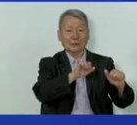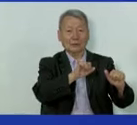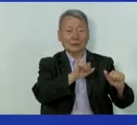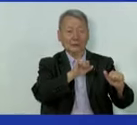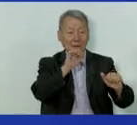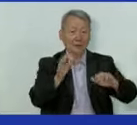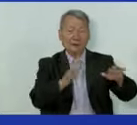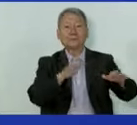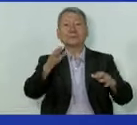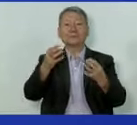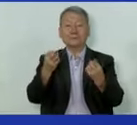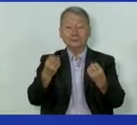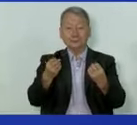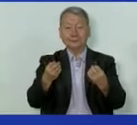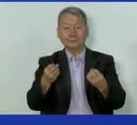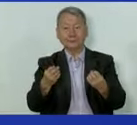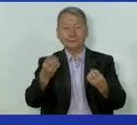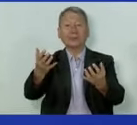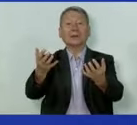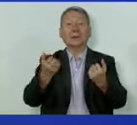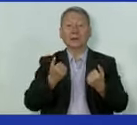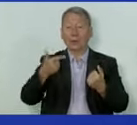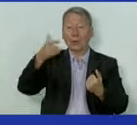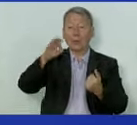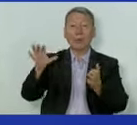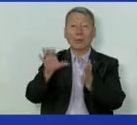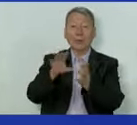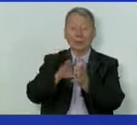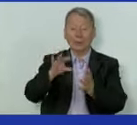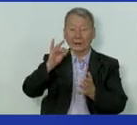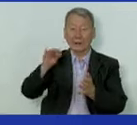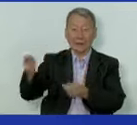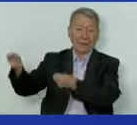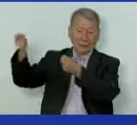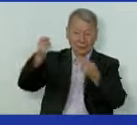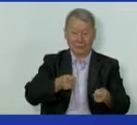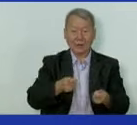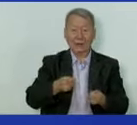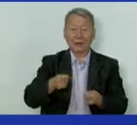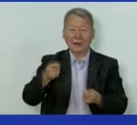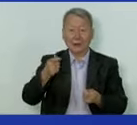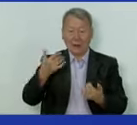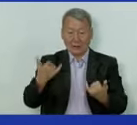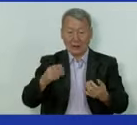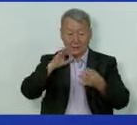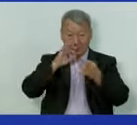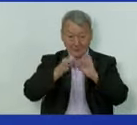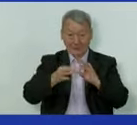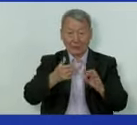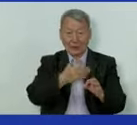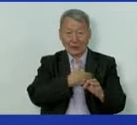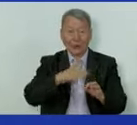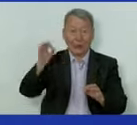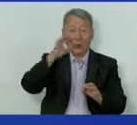Следующий это, конечно, прием гуманитарной помощи или же доставка их. Если остановиться на